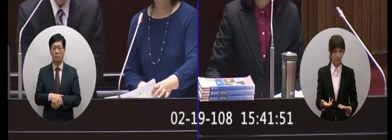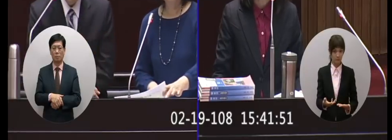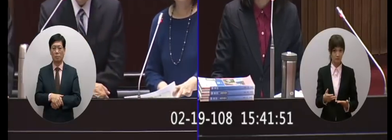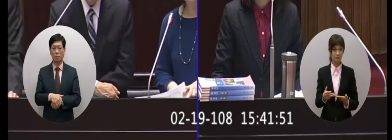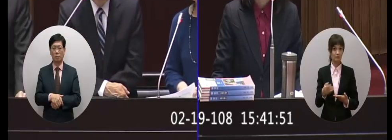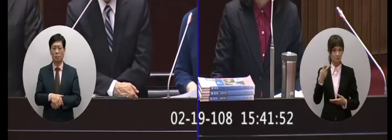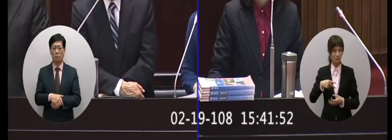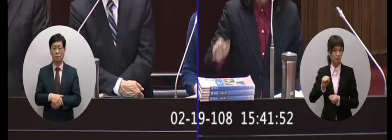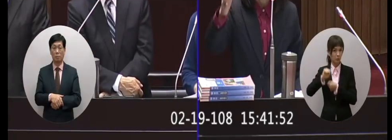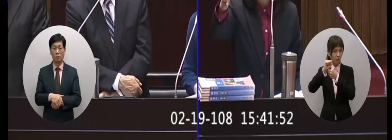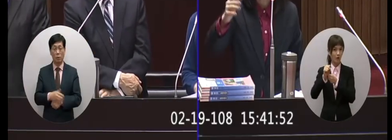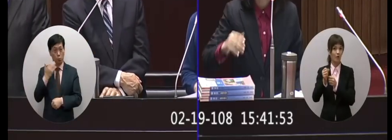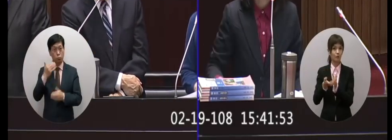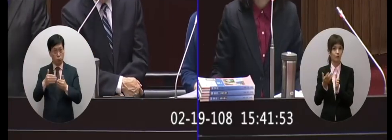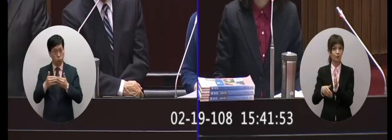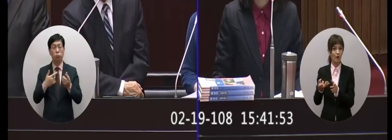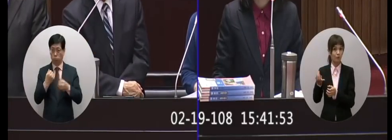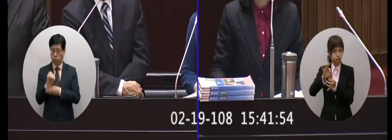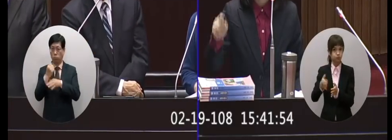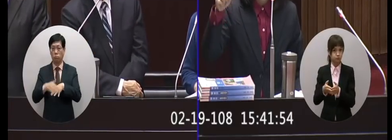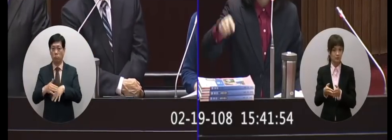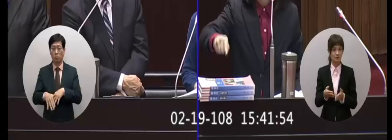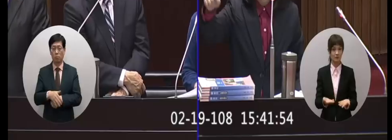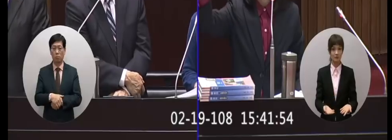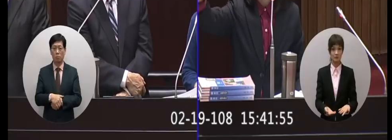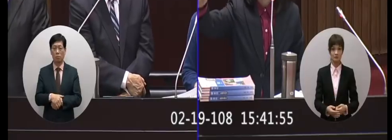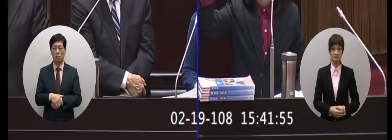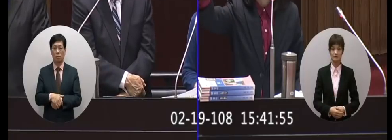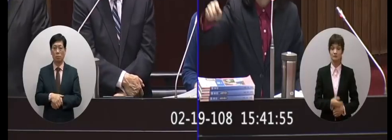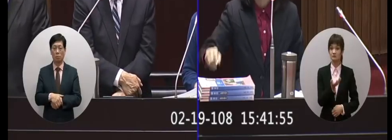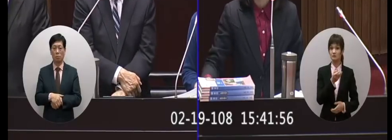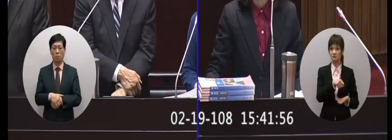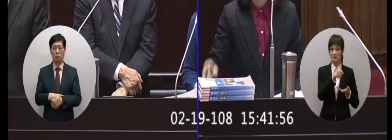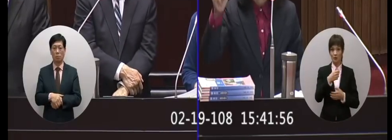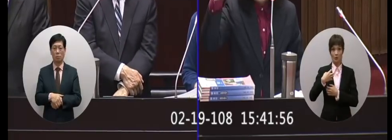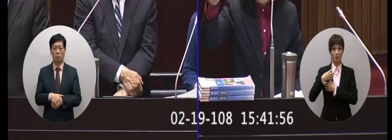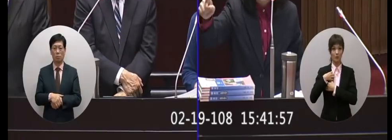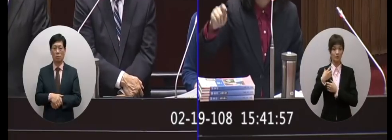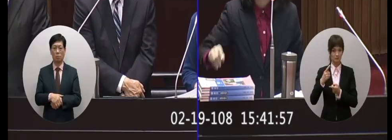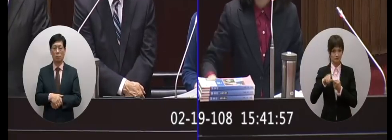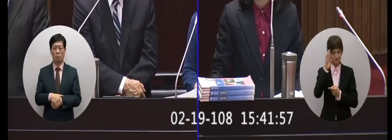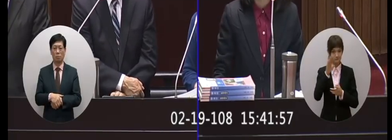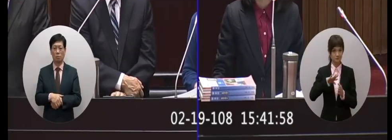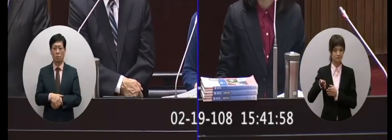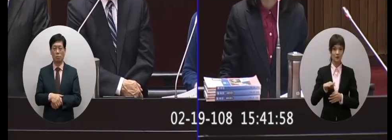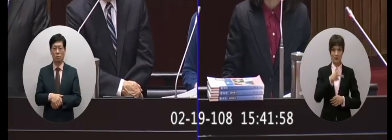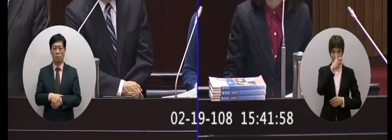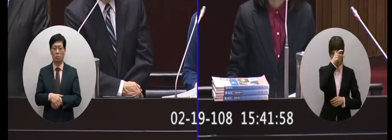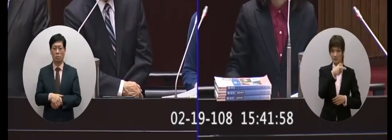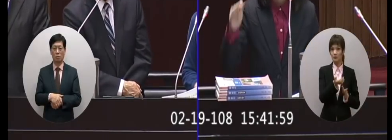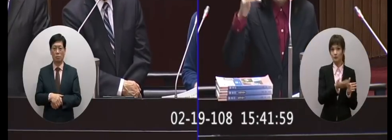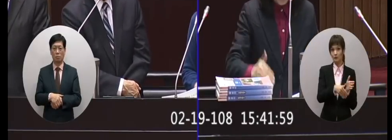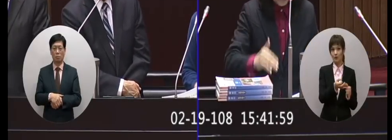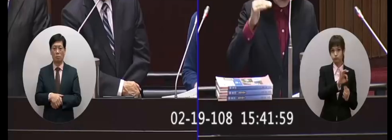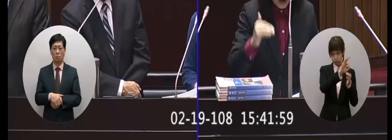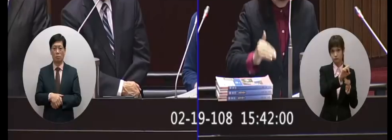額外預算啊國需要額外預算啊因為你剛剛講的軍人的部分警的部分都願意追加預算的